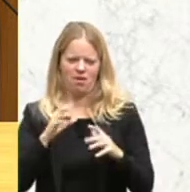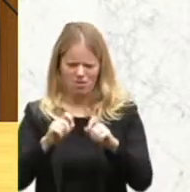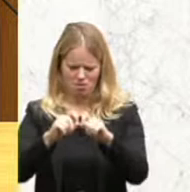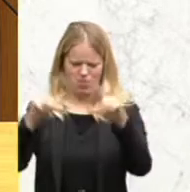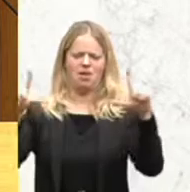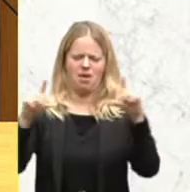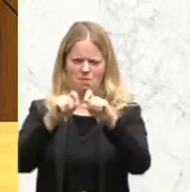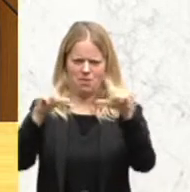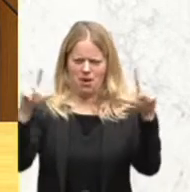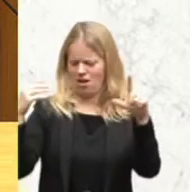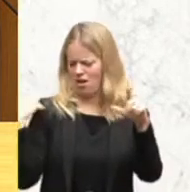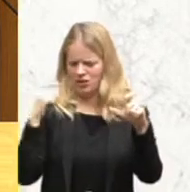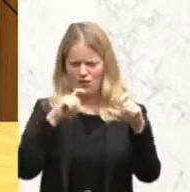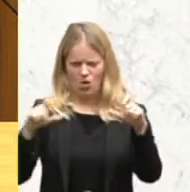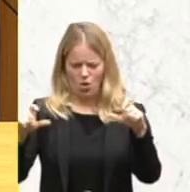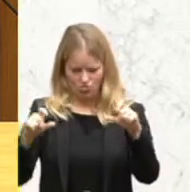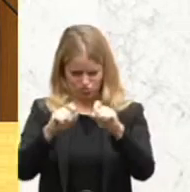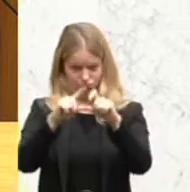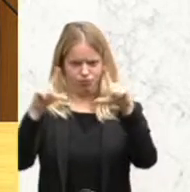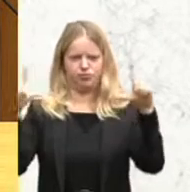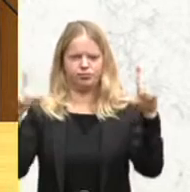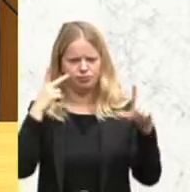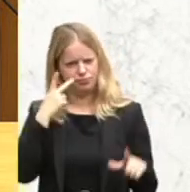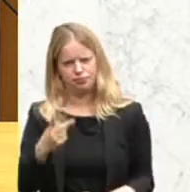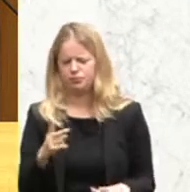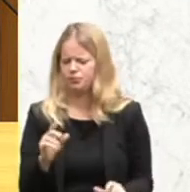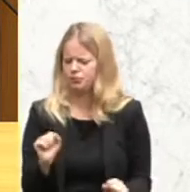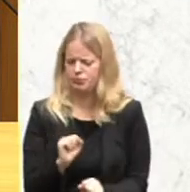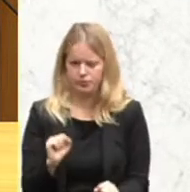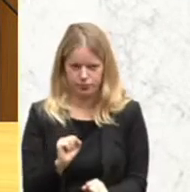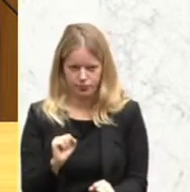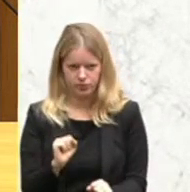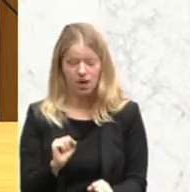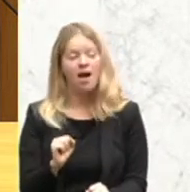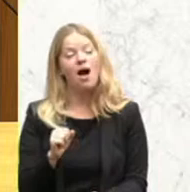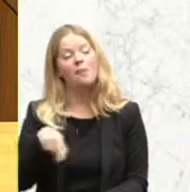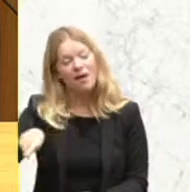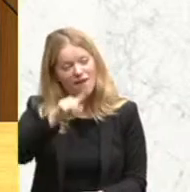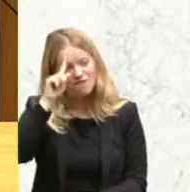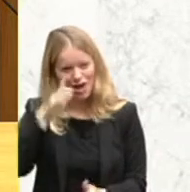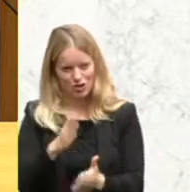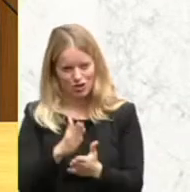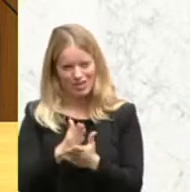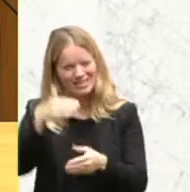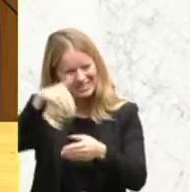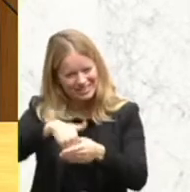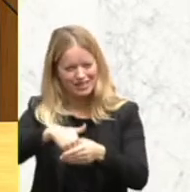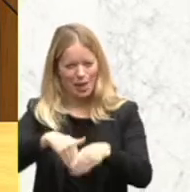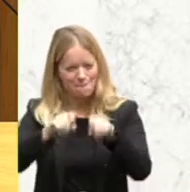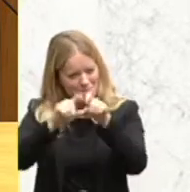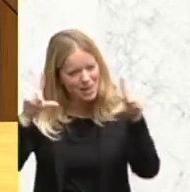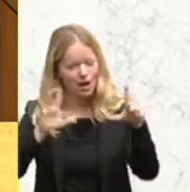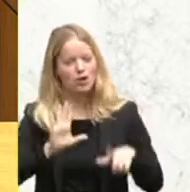haben. Wobei diese Bilder, wie wir alle inzwischen wissen, Teil einer bewussten PR-Strategie der